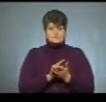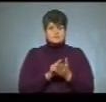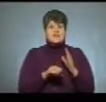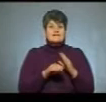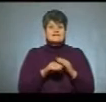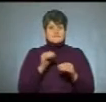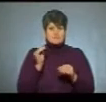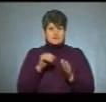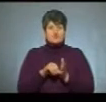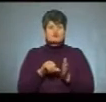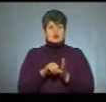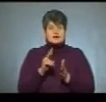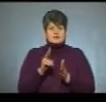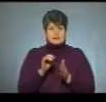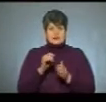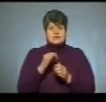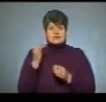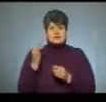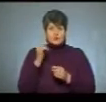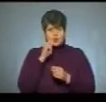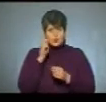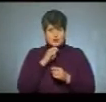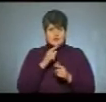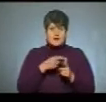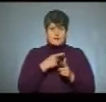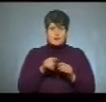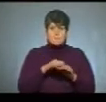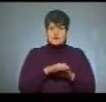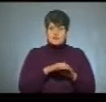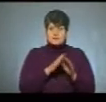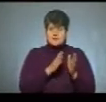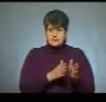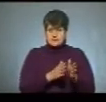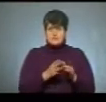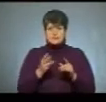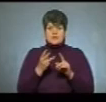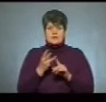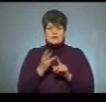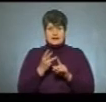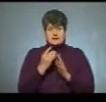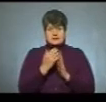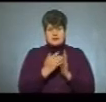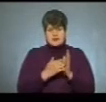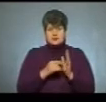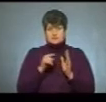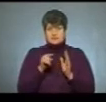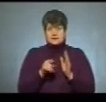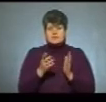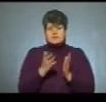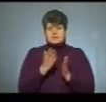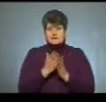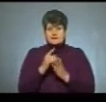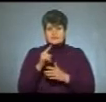вибір учасника – історія України або математика. Ну і третій предмет – з переліку тих, які виносяться на